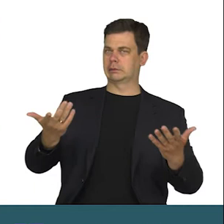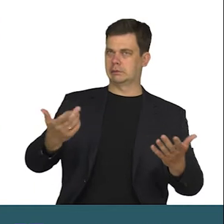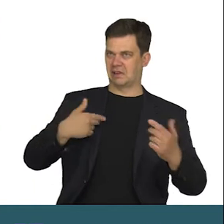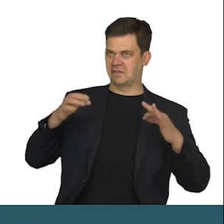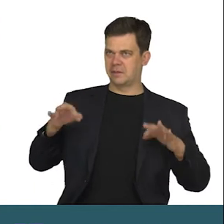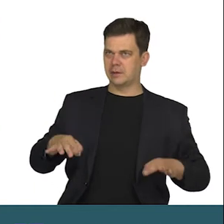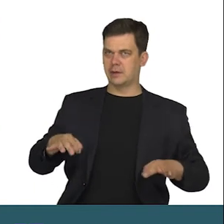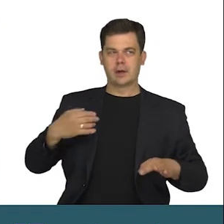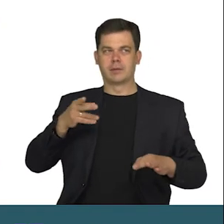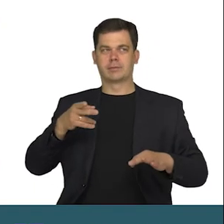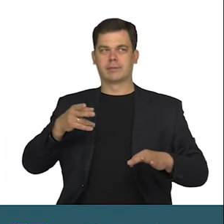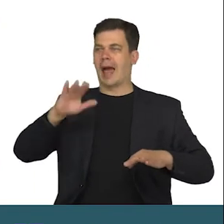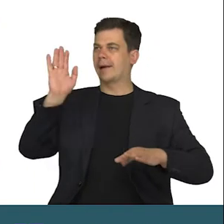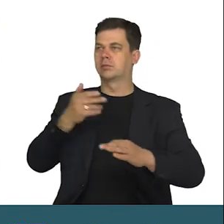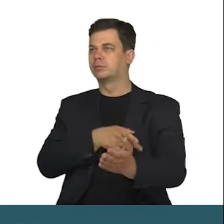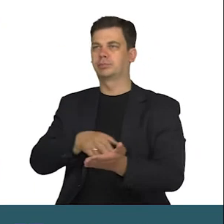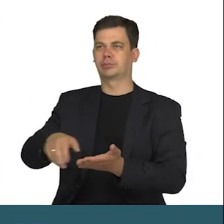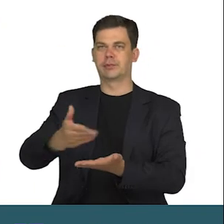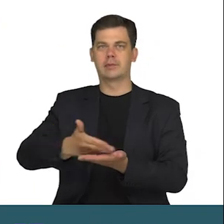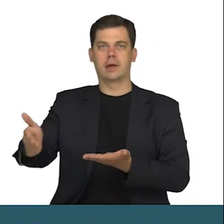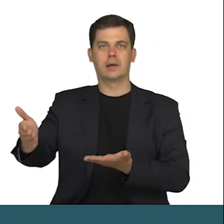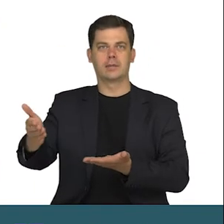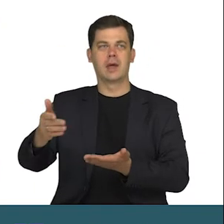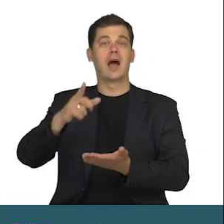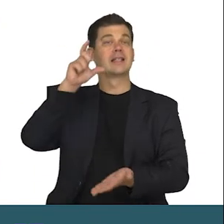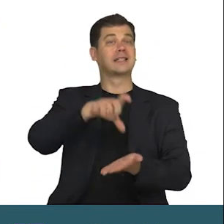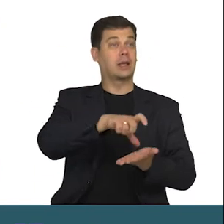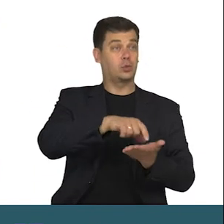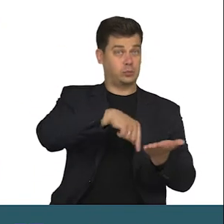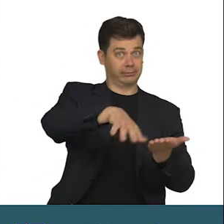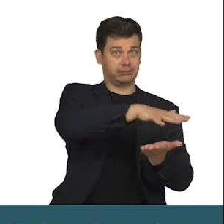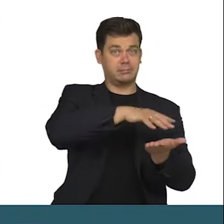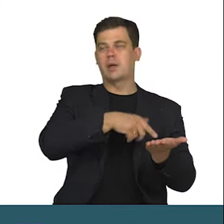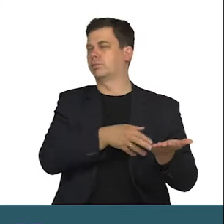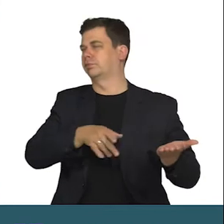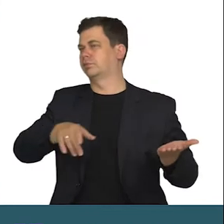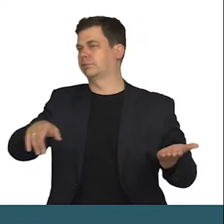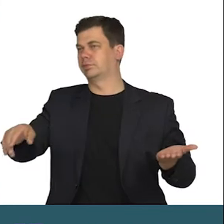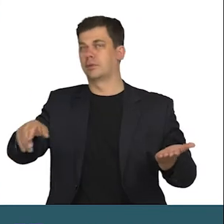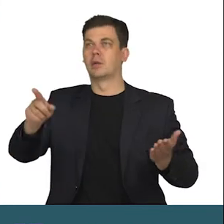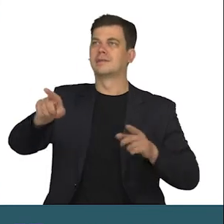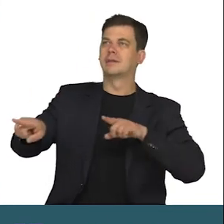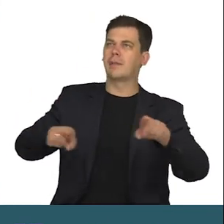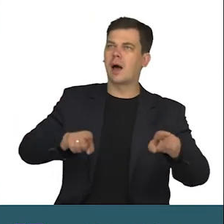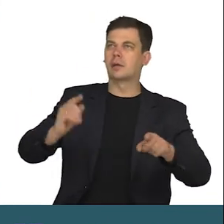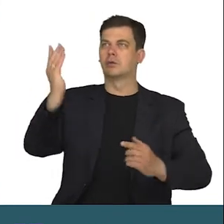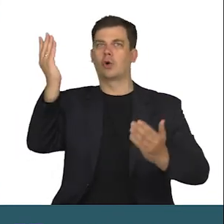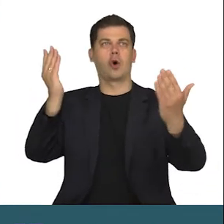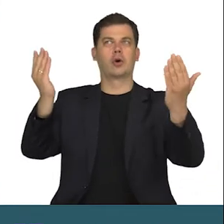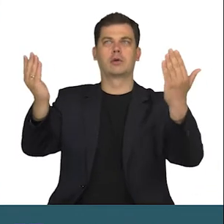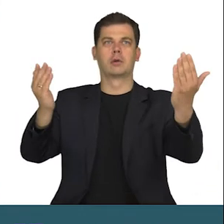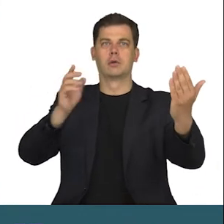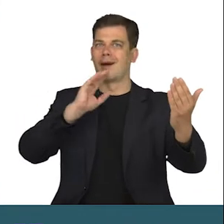Otrząsam się i idę dalej. Oddalam się od centrum. Przydrożne znaki i drogowskazy stały się wręcz